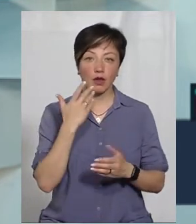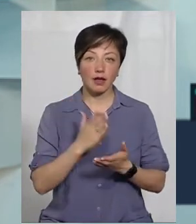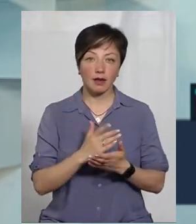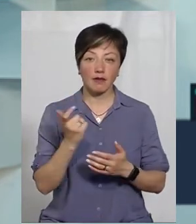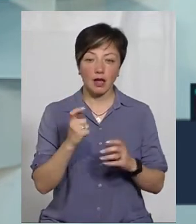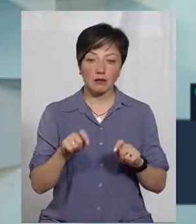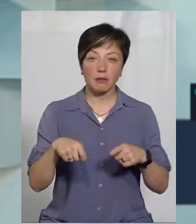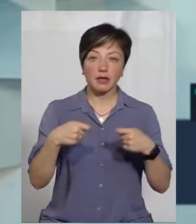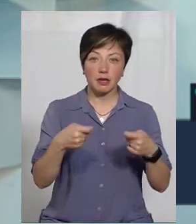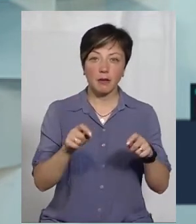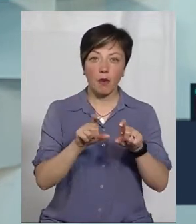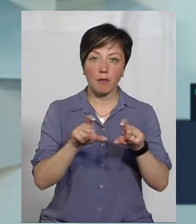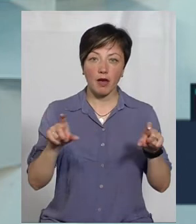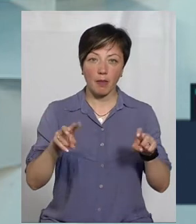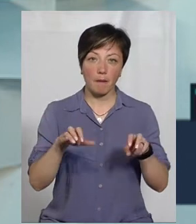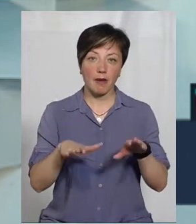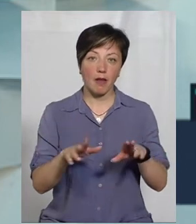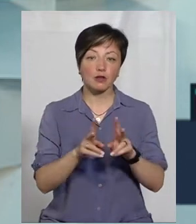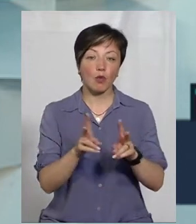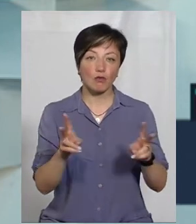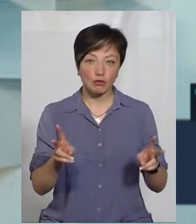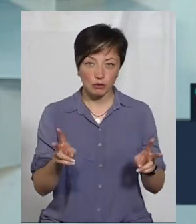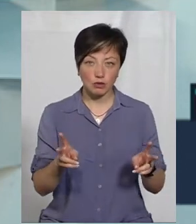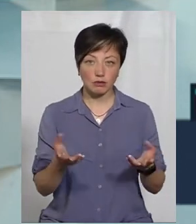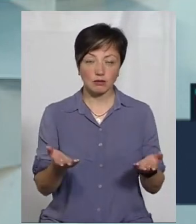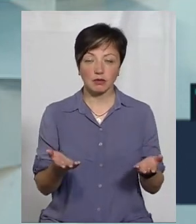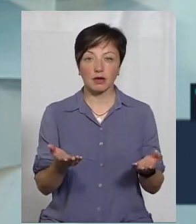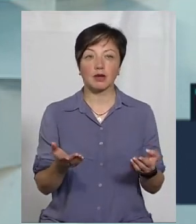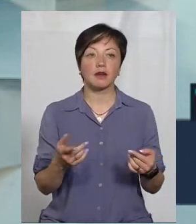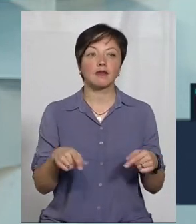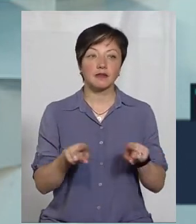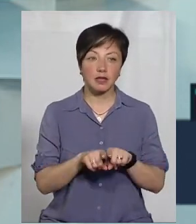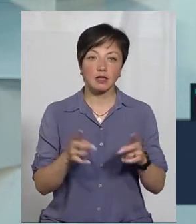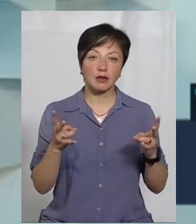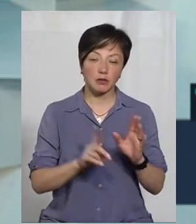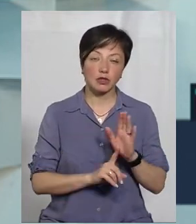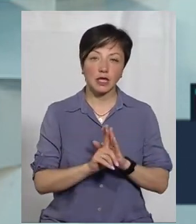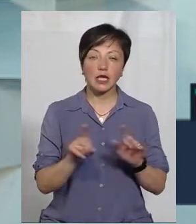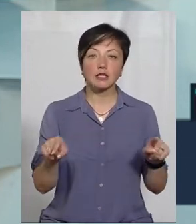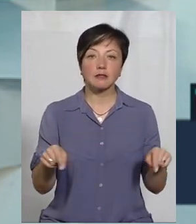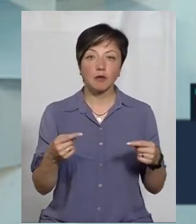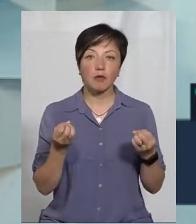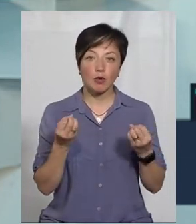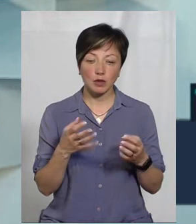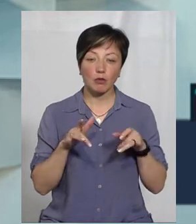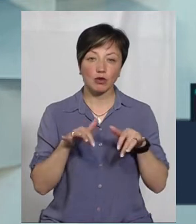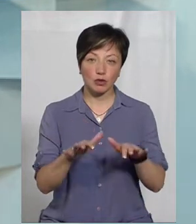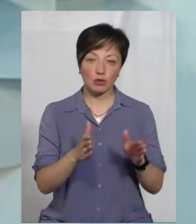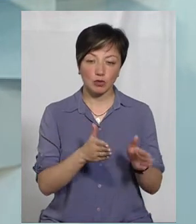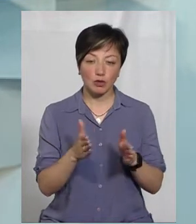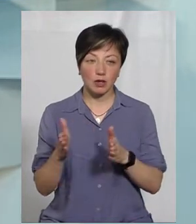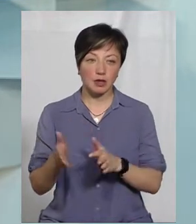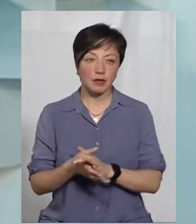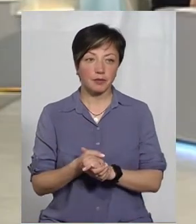власник, він тоді передає об'єкт на баланс комусь. Підприємство. Тобто все-таки треба створення просто саму по собі.